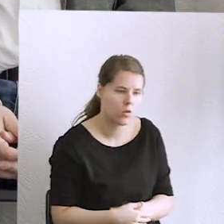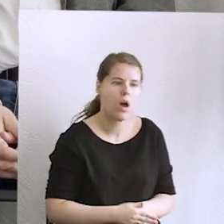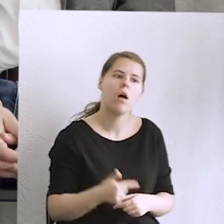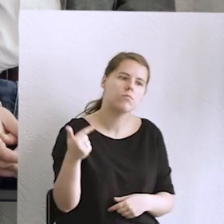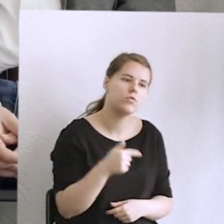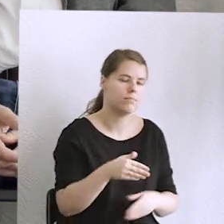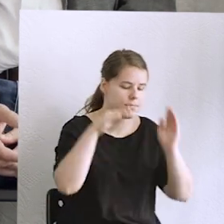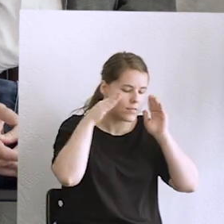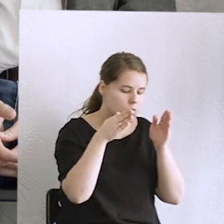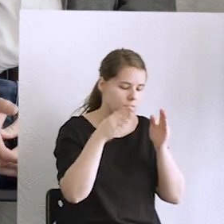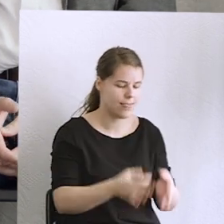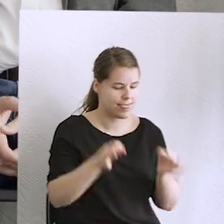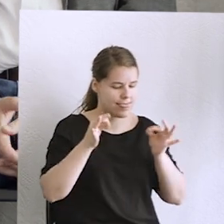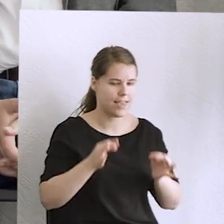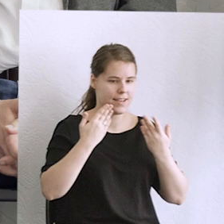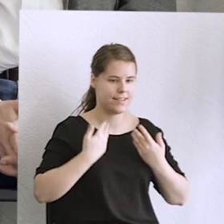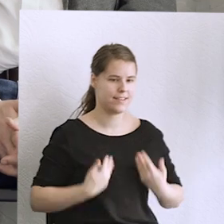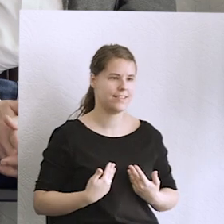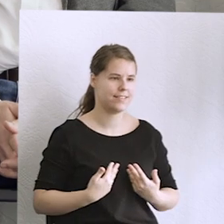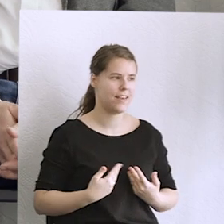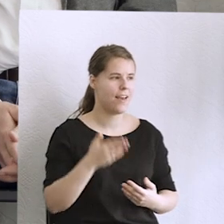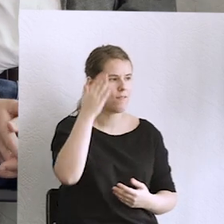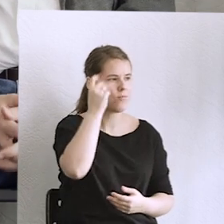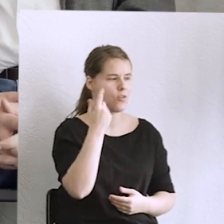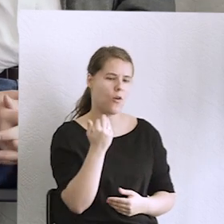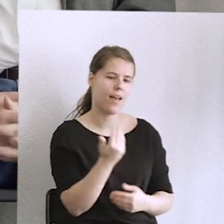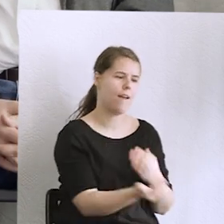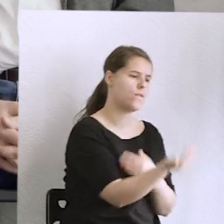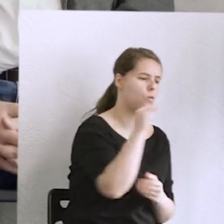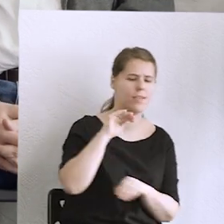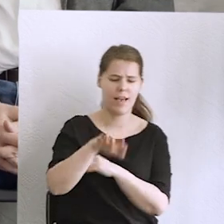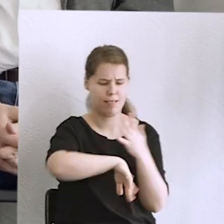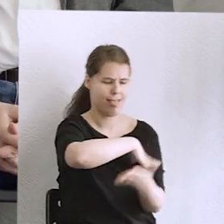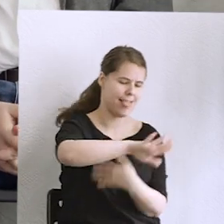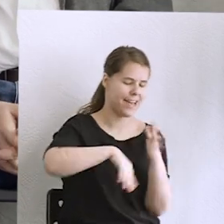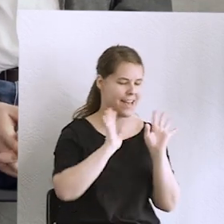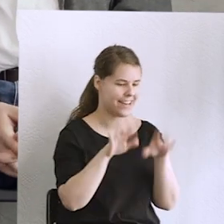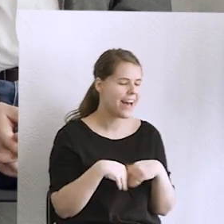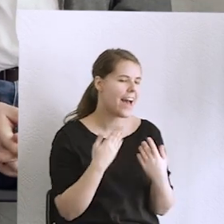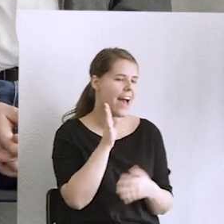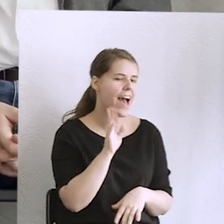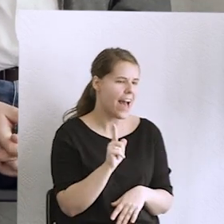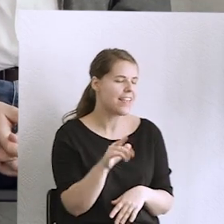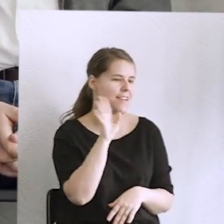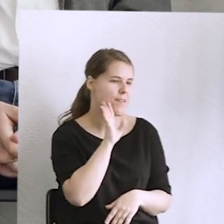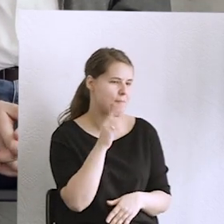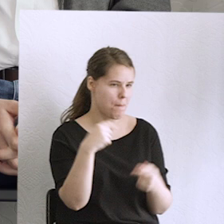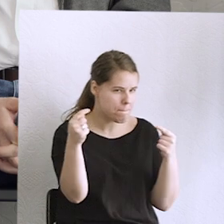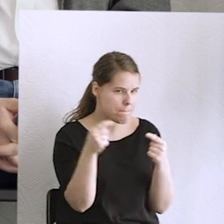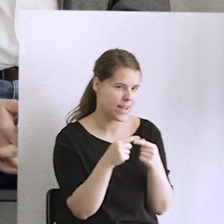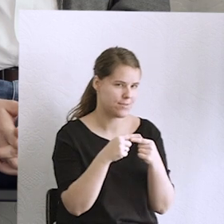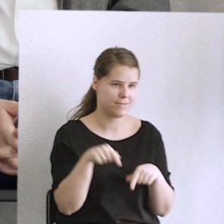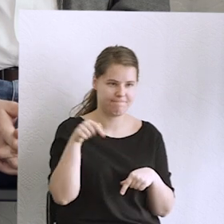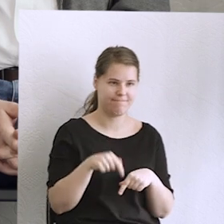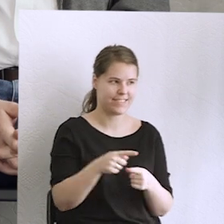miszmasz zachodu i wschodu w tym się pojawił, ale myślę, że pasuje do momentu, w którym jesteśmy,